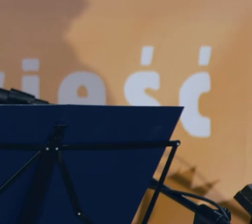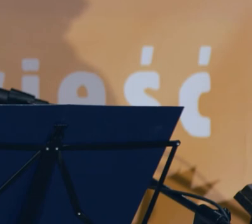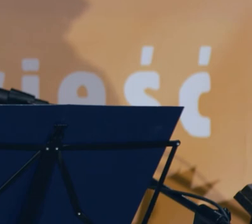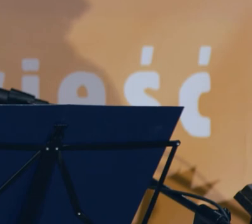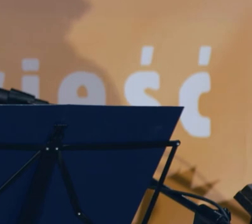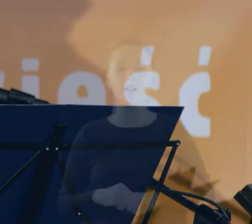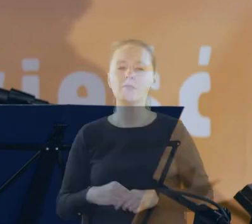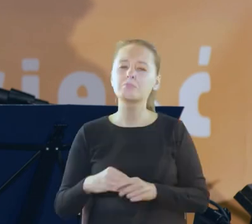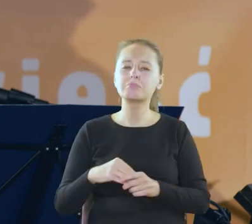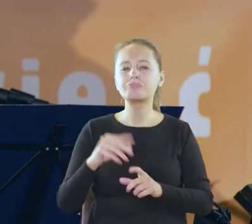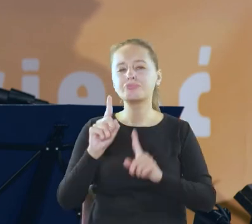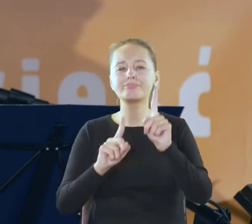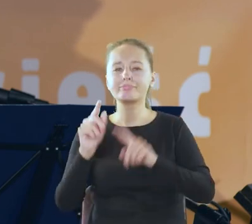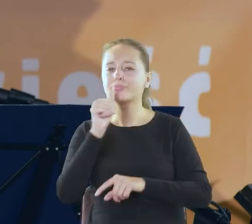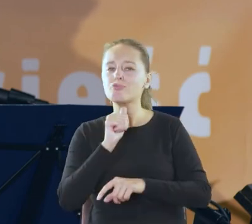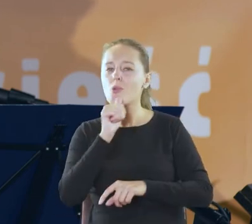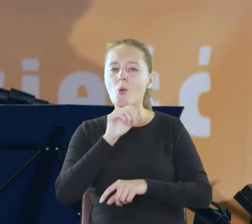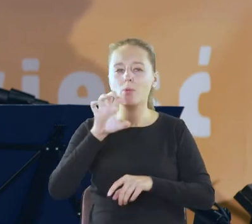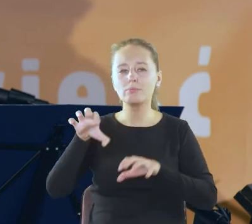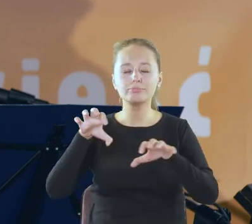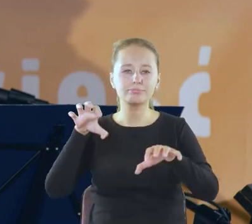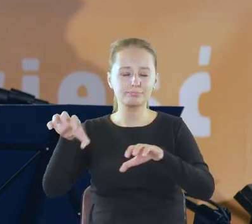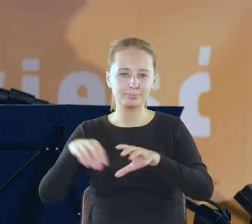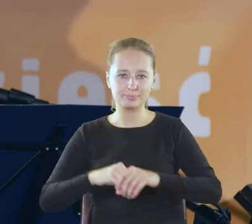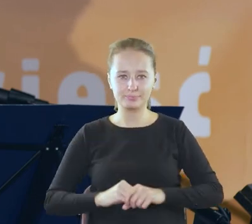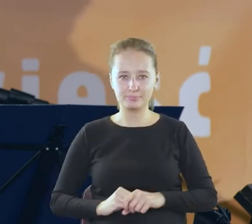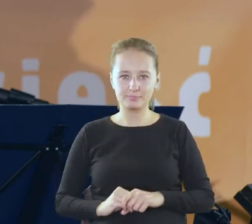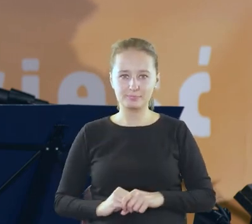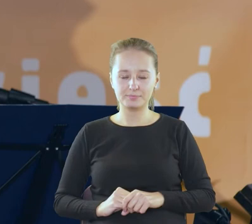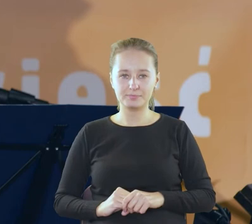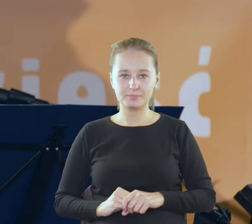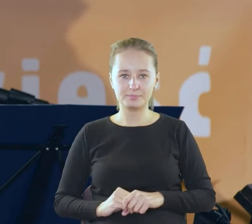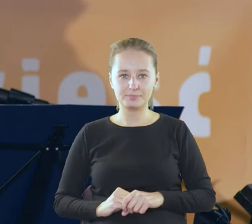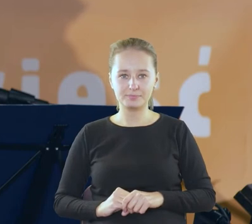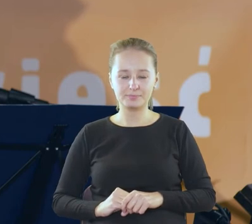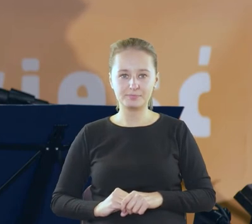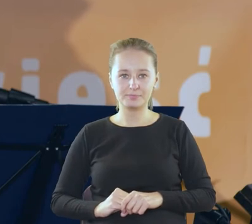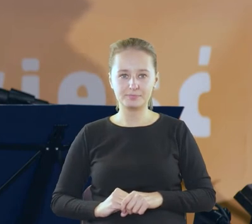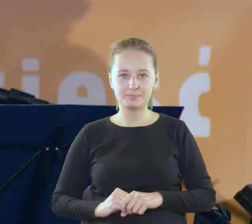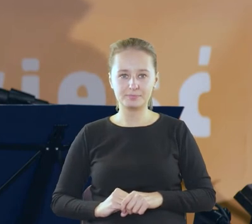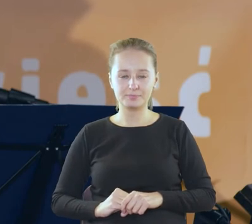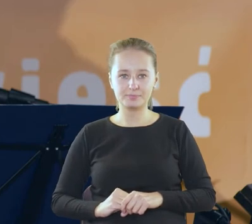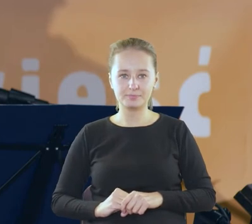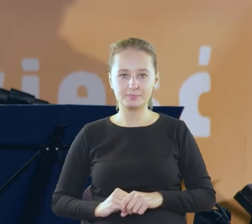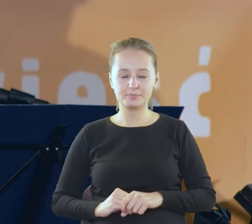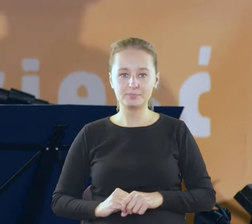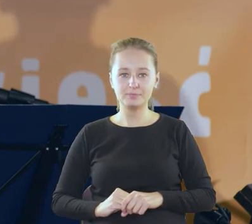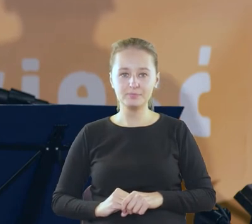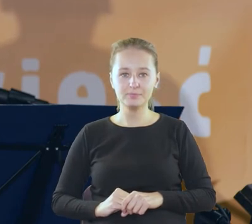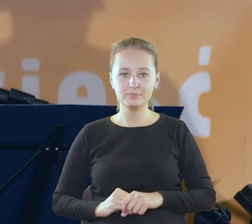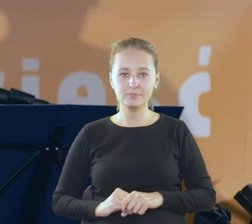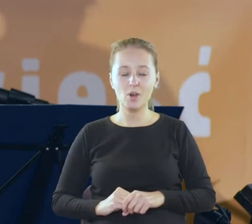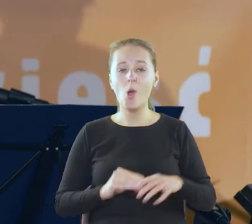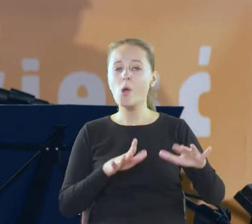ku nim niby strumienie ku rzekom przybiegały z pól miedze całe błękitne od